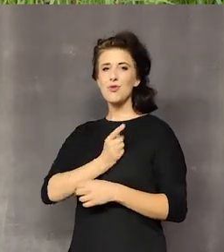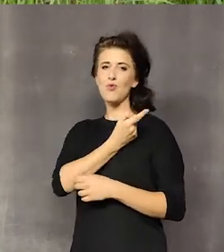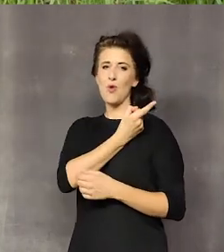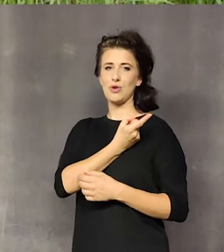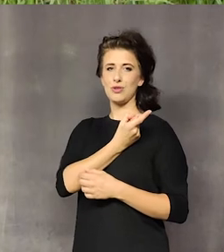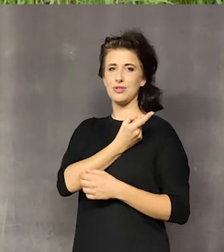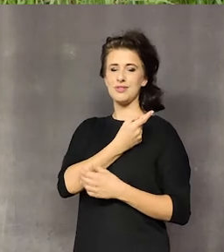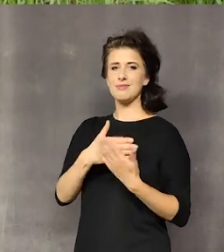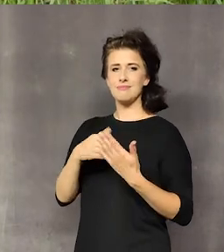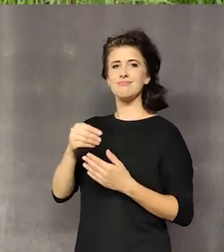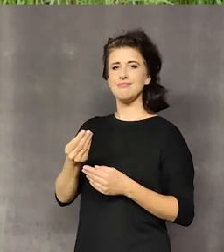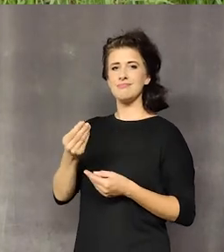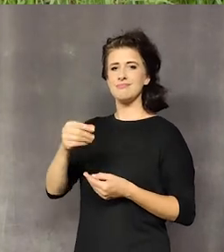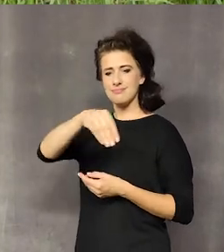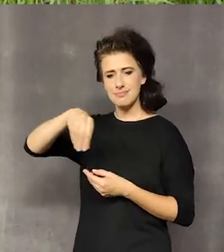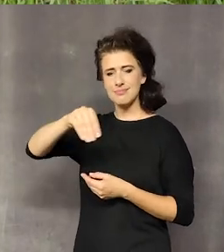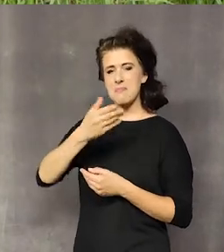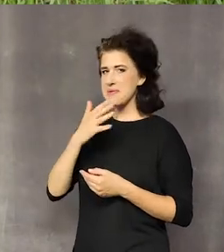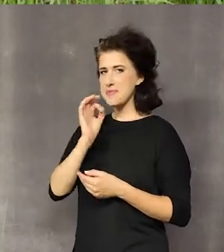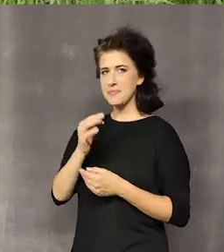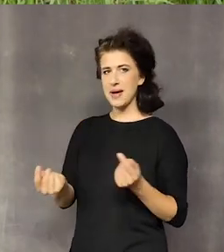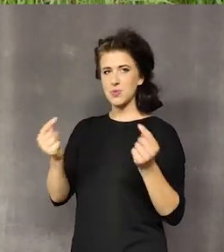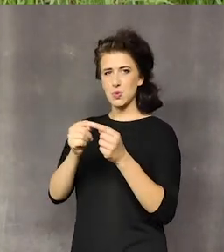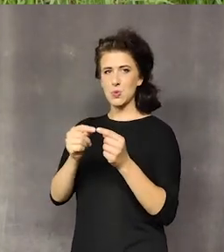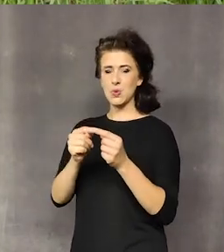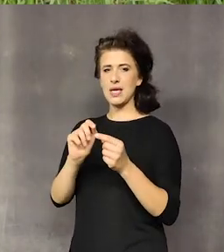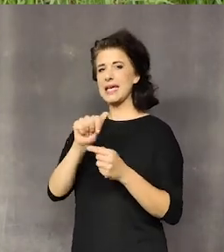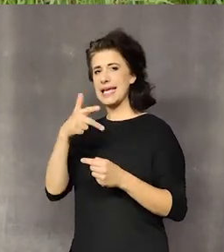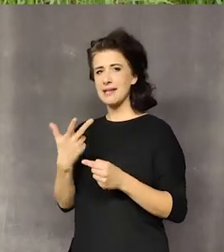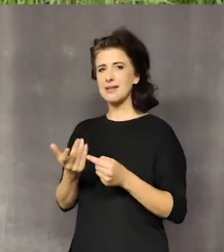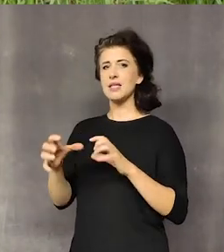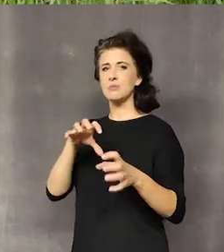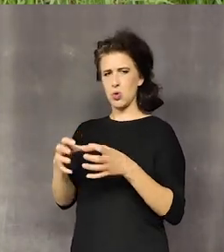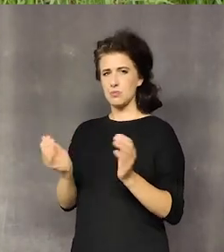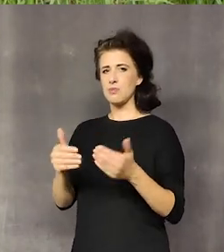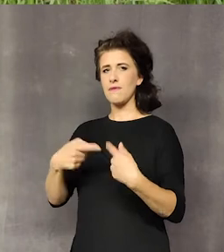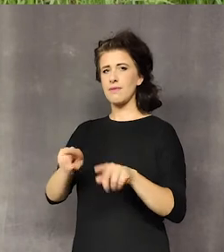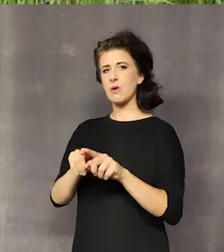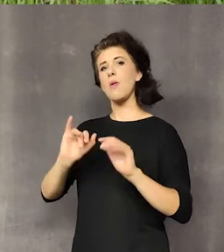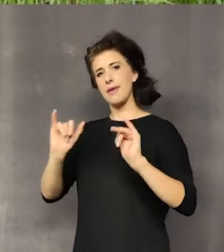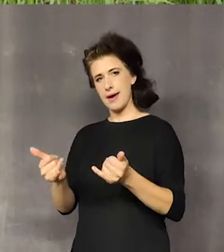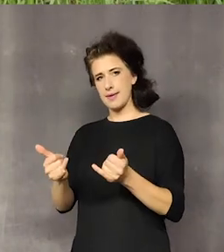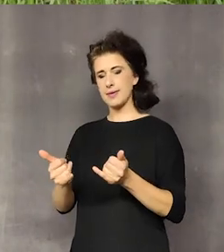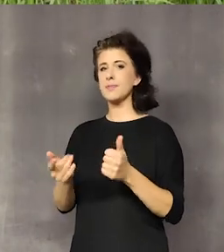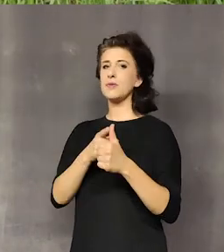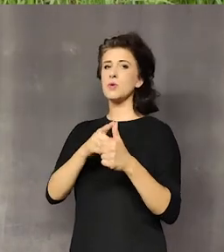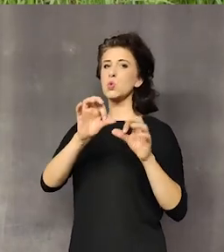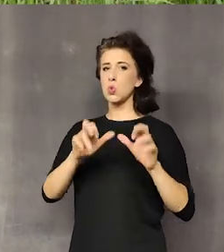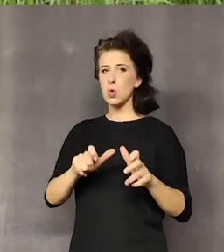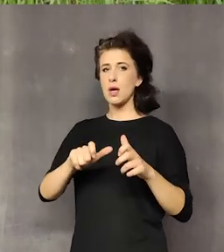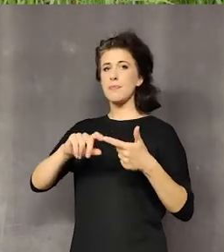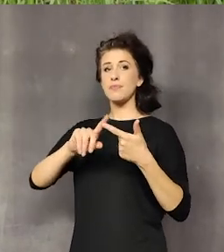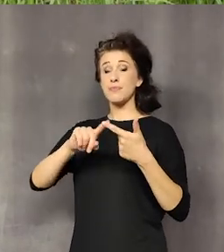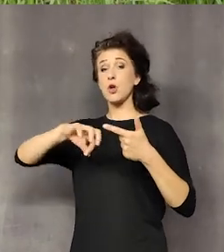My akurat robimy lubczyk na kilka sposobów. Robimy suszony, korzeń